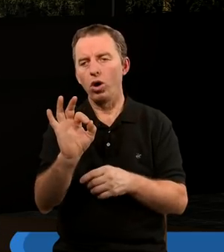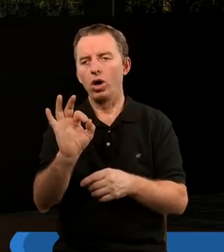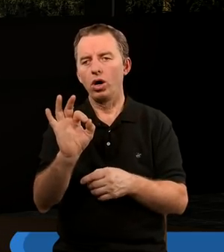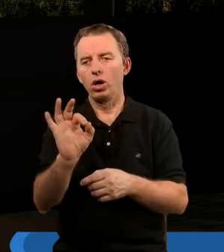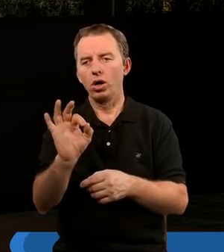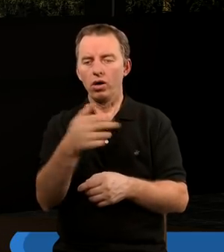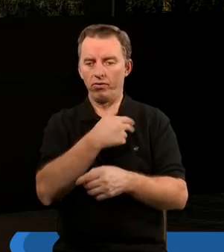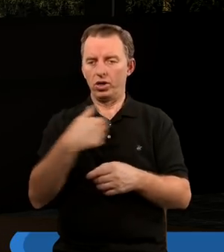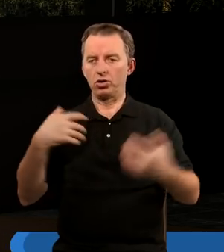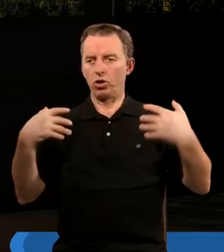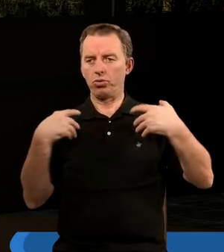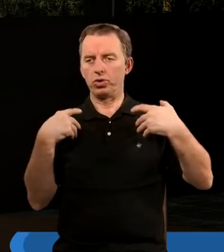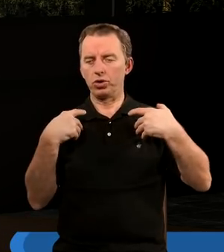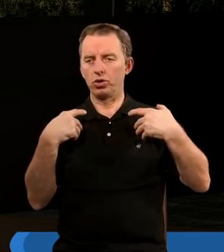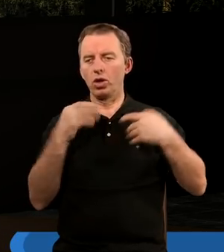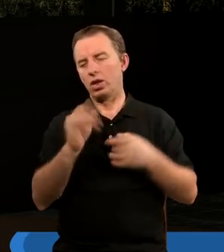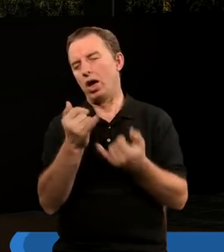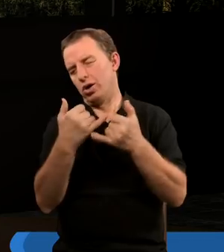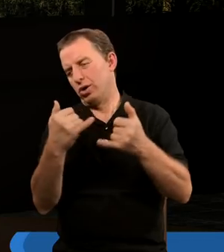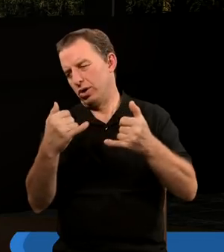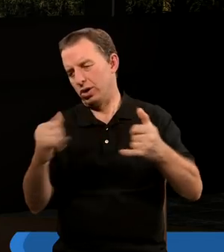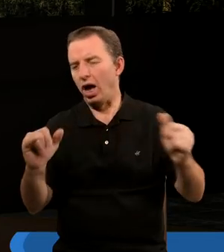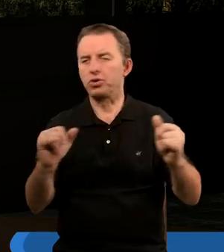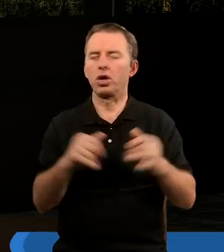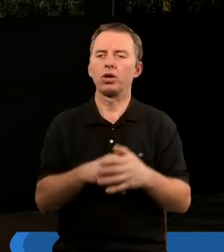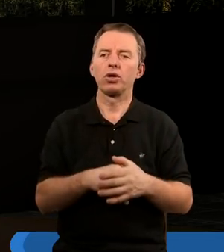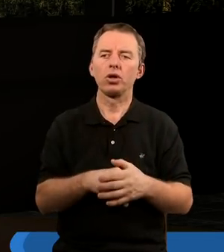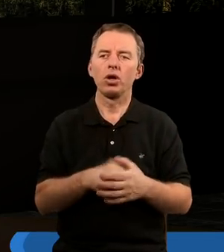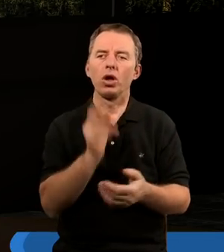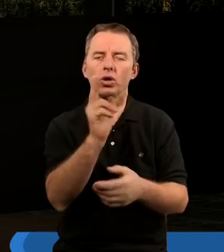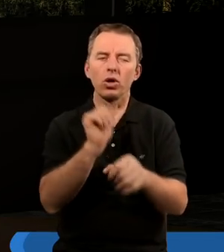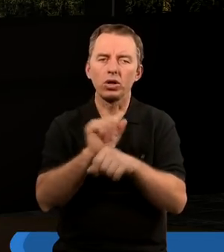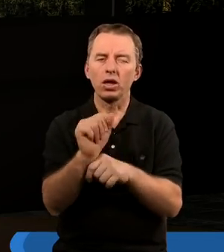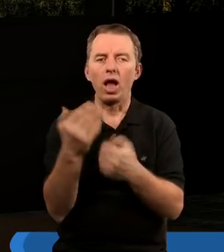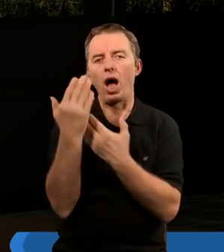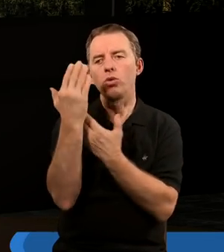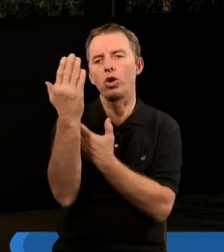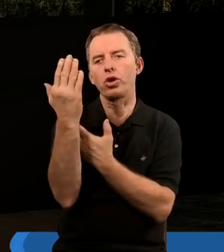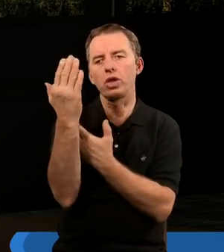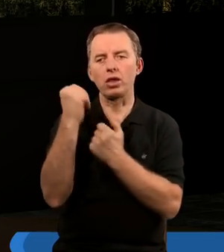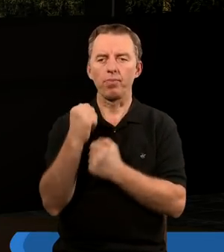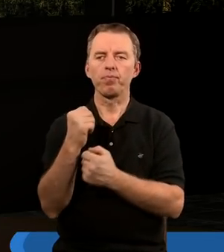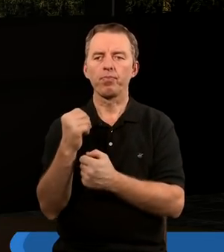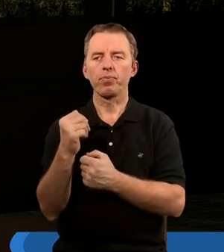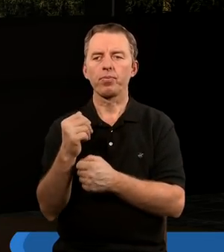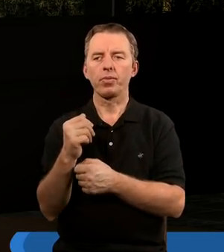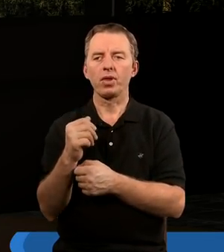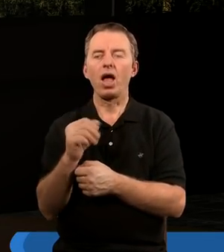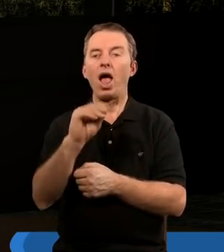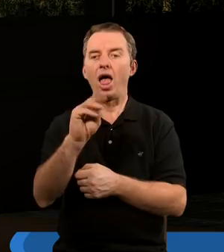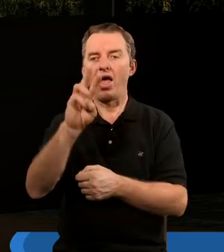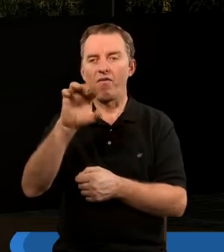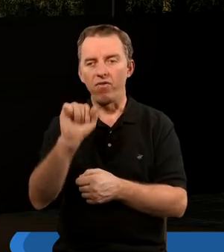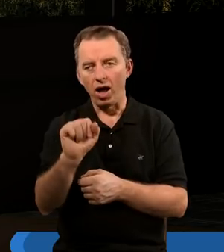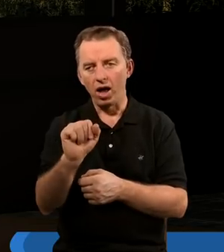w naszym życiu tak czy inaczej ktoś jest tym autorytetem. Tak? I